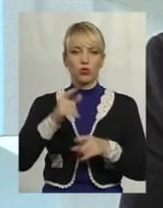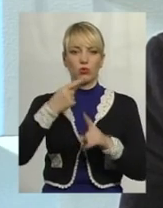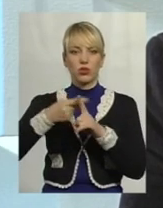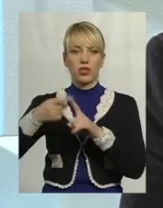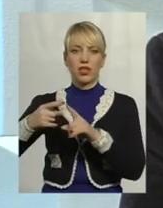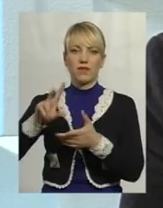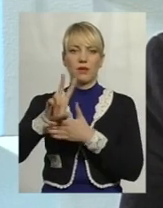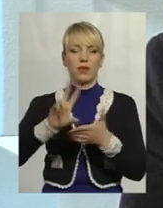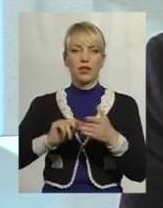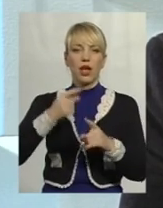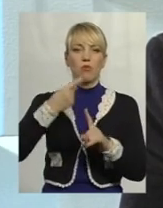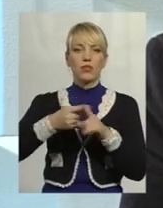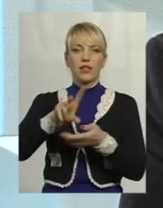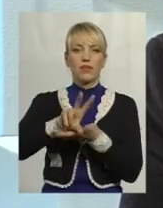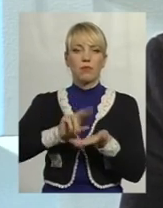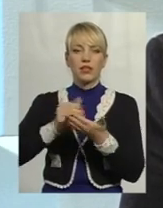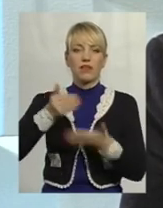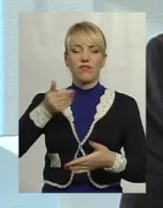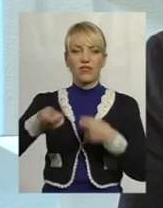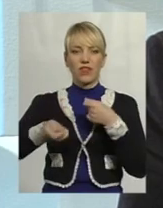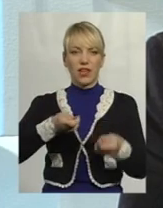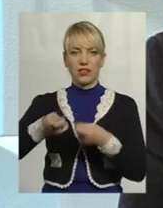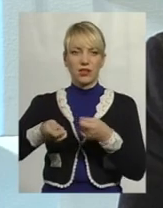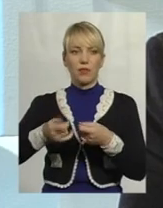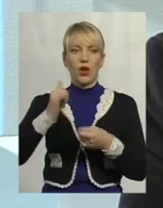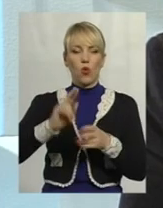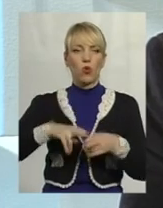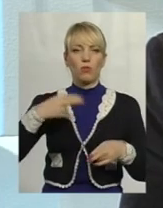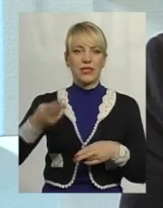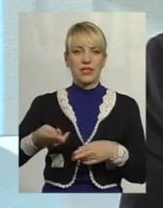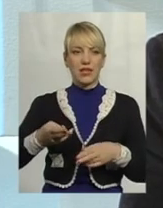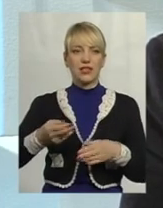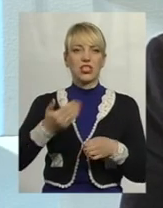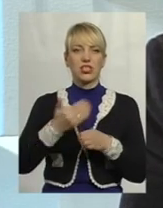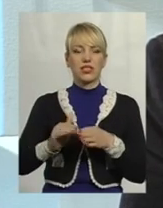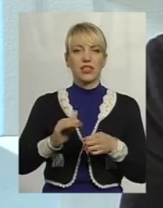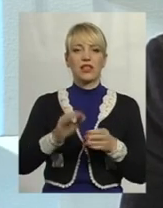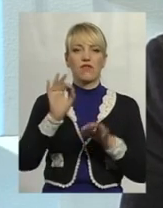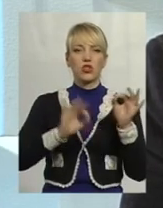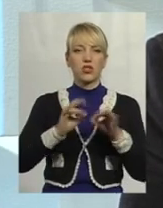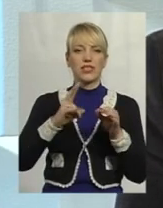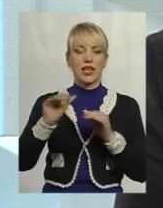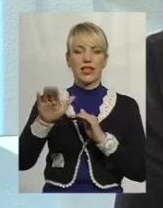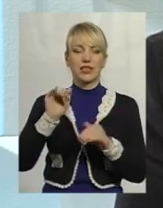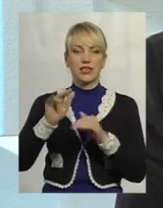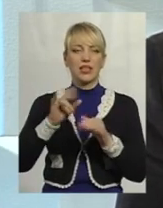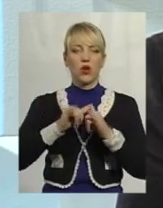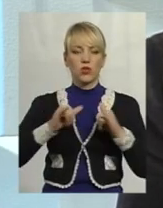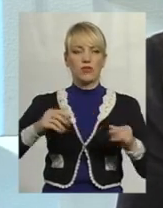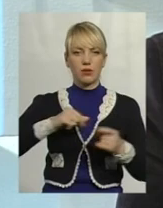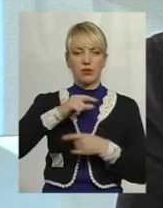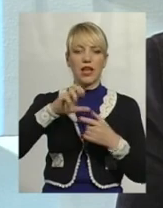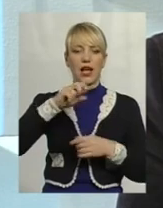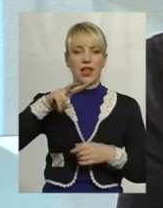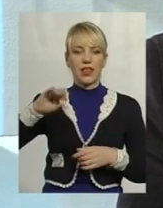приклади від влади, саме від влади, у компенсації частини відсотків за кредитами на розвиток бізнесу. Але ще хотів би